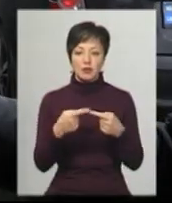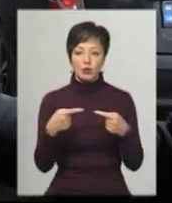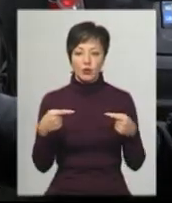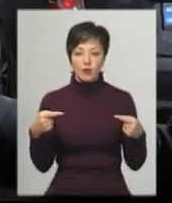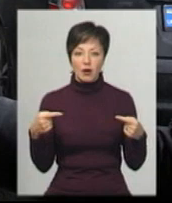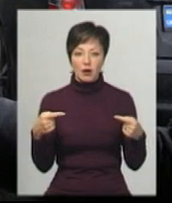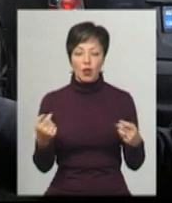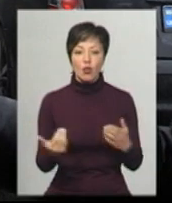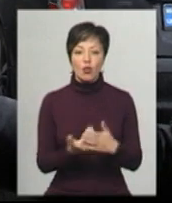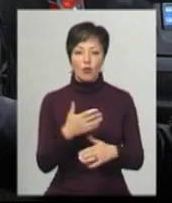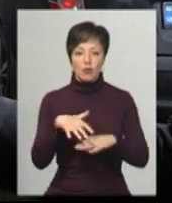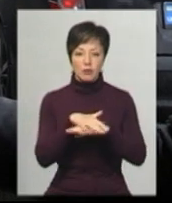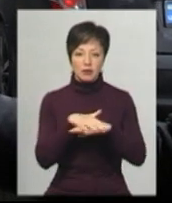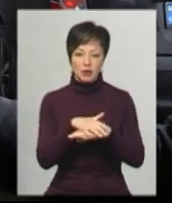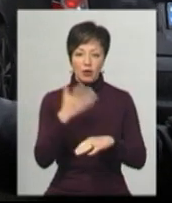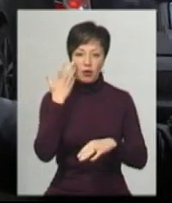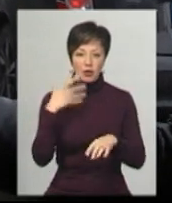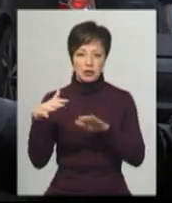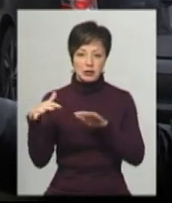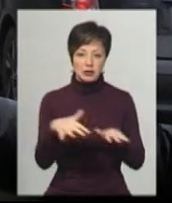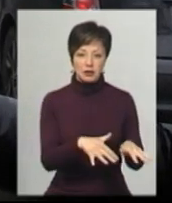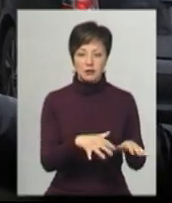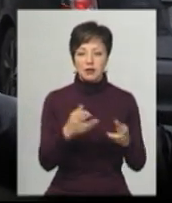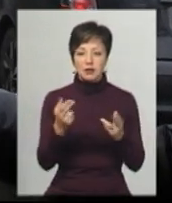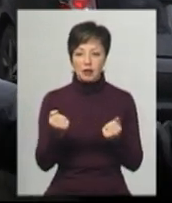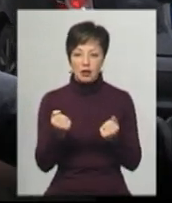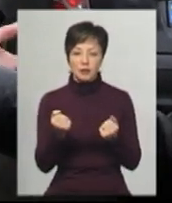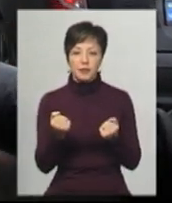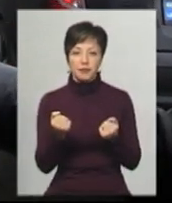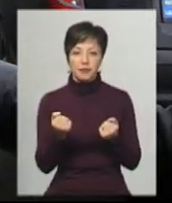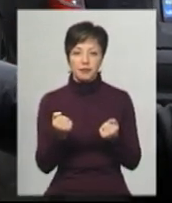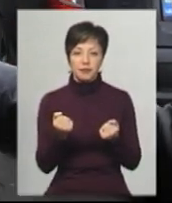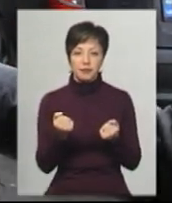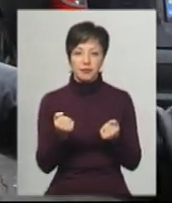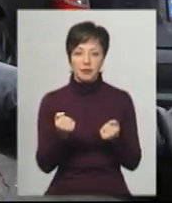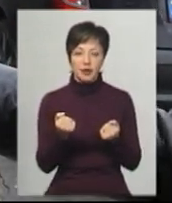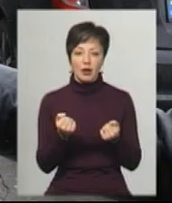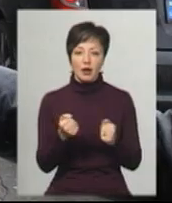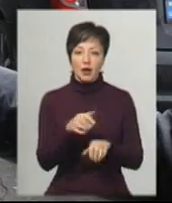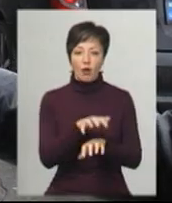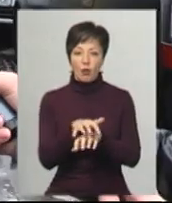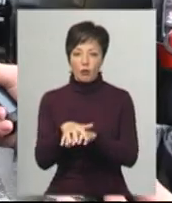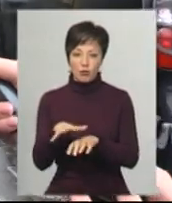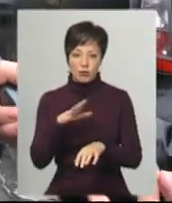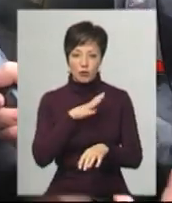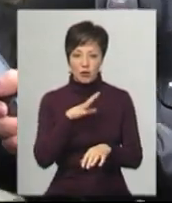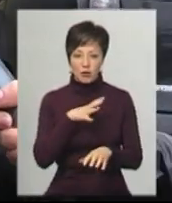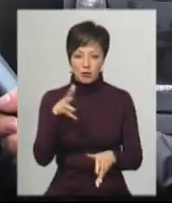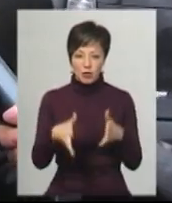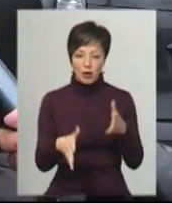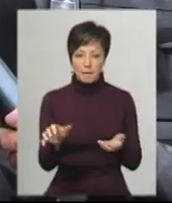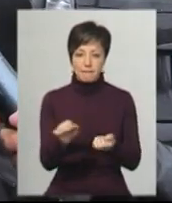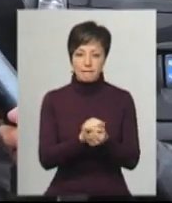на новому стояла, там, де слів йде, там йшло тако через контейнер, обувся на мулі була. Мили,